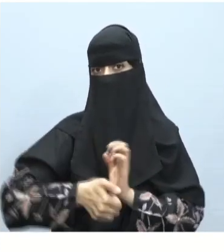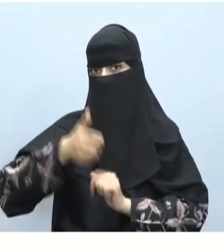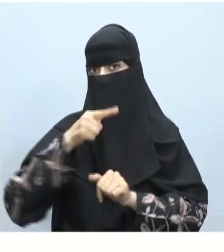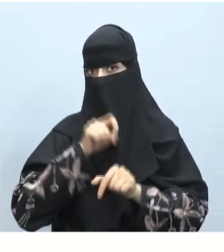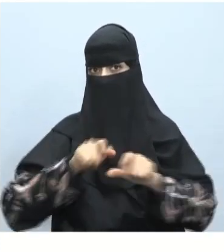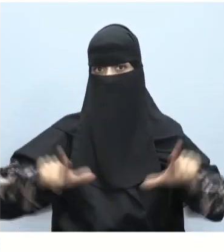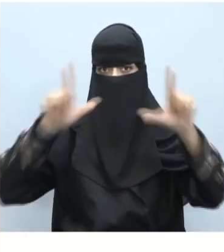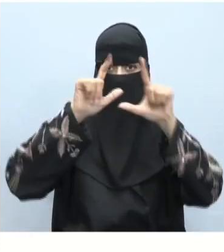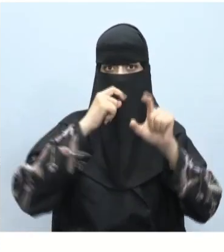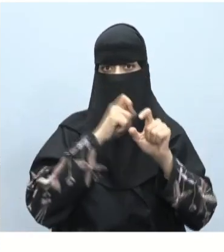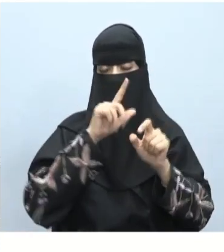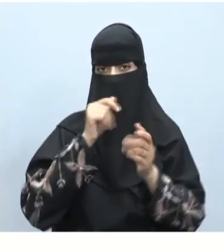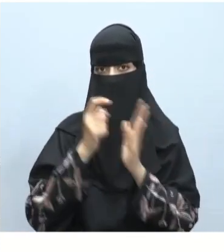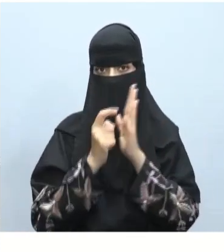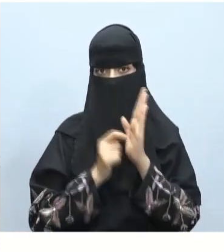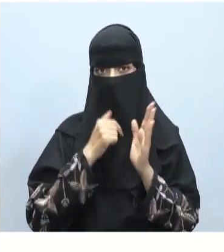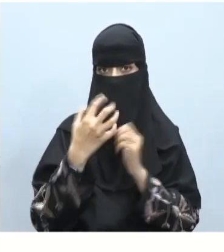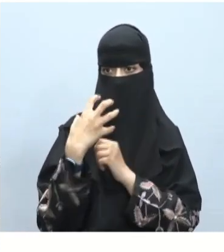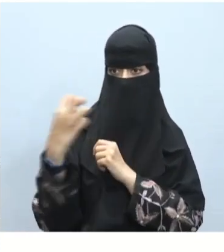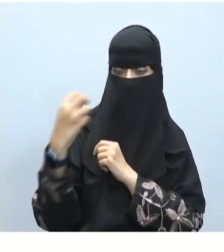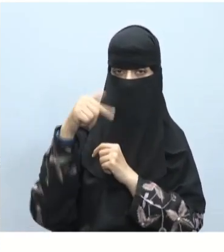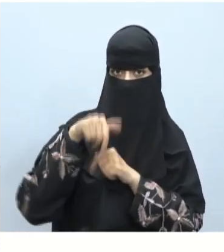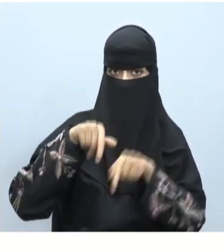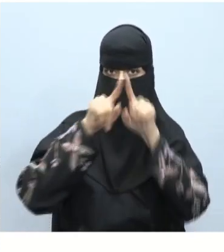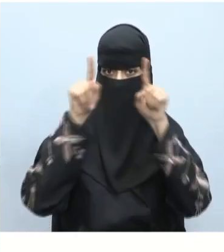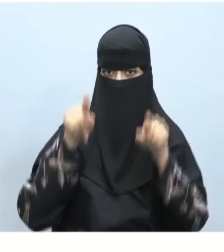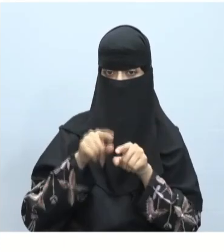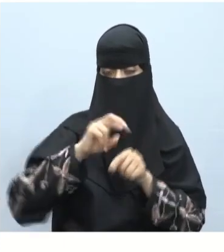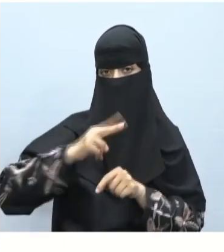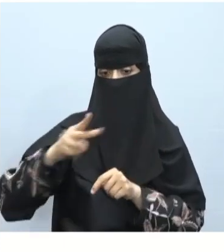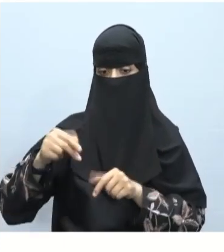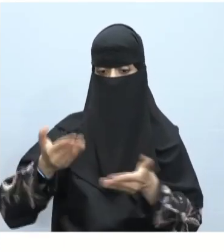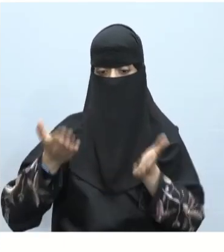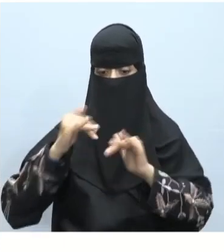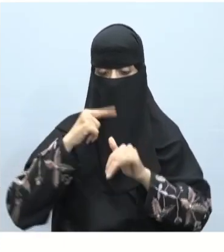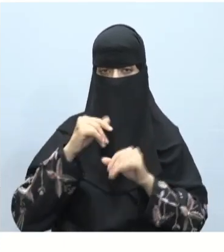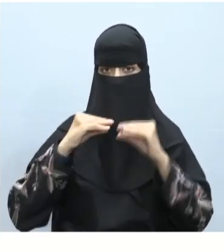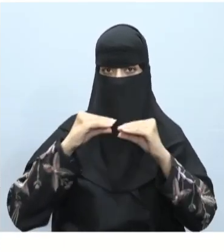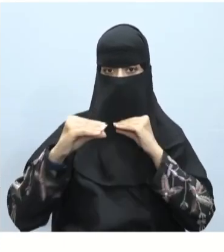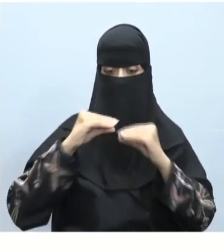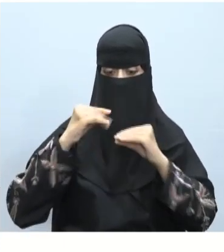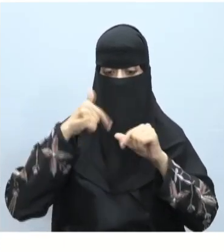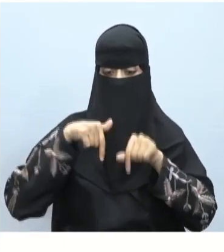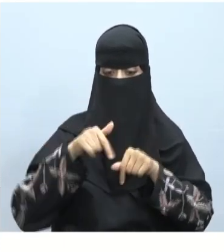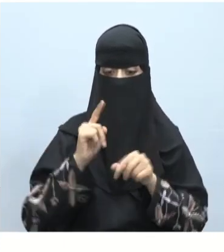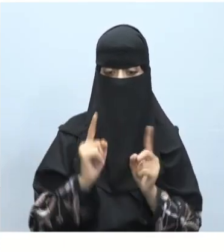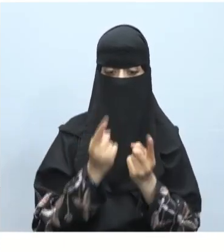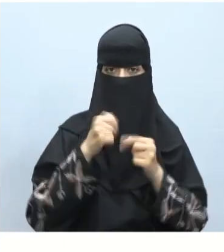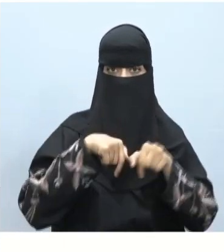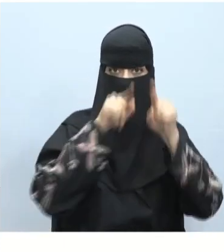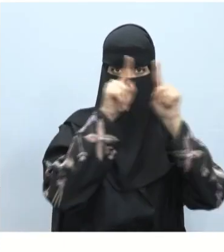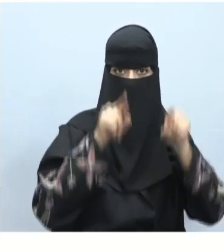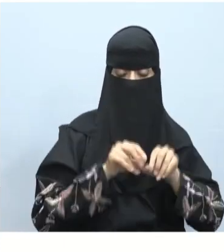خلال عرضه بشكل منظم وجذاب في صفحات متعددة أيضا المرونة تسمح لك الصفحات